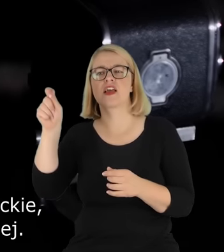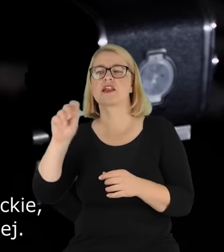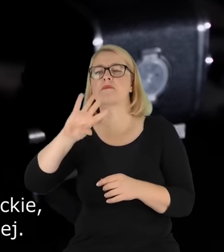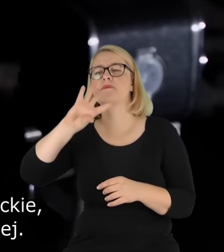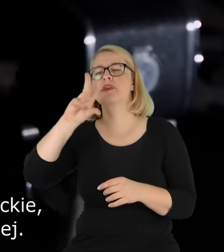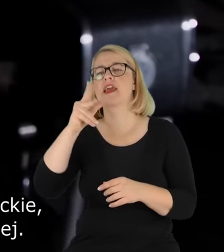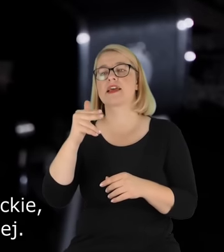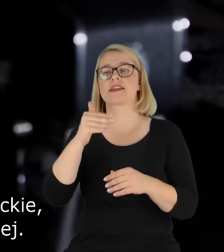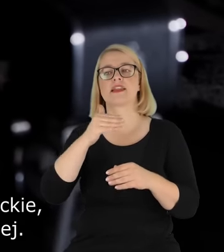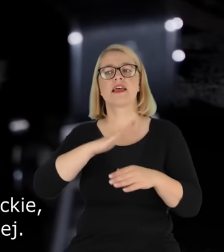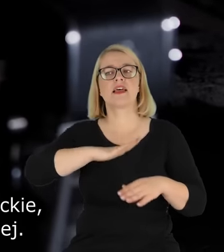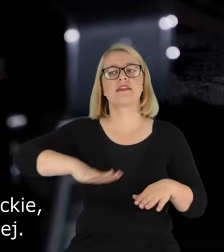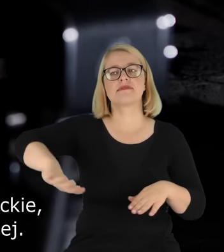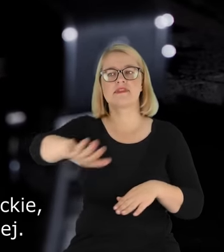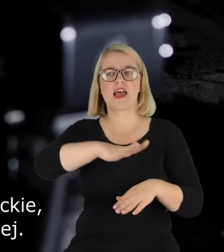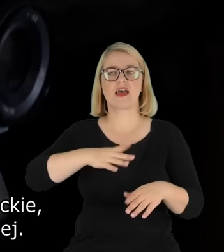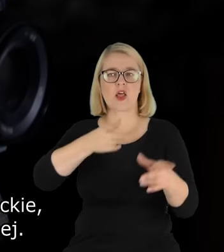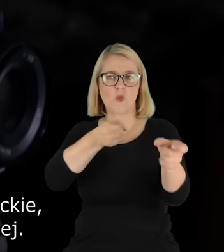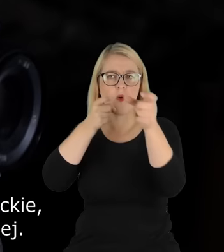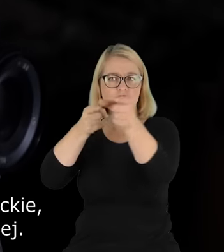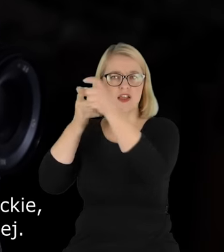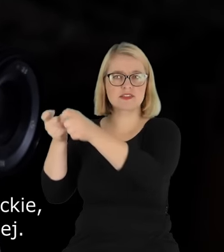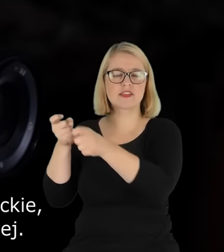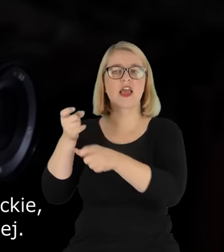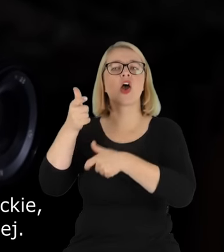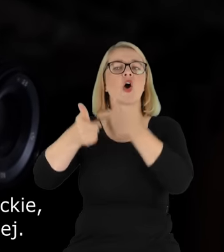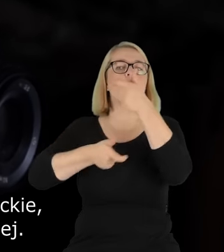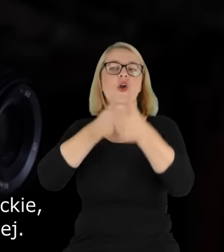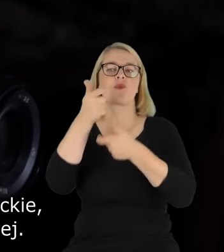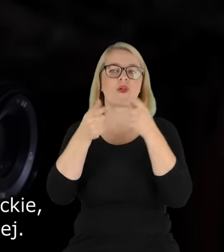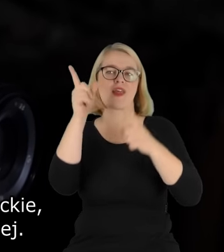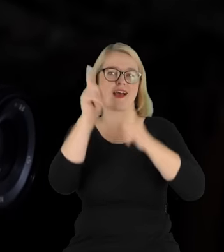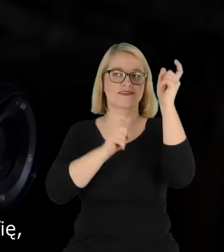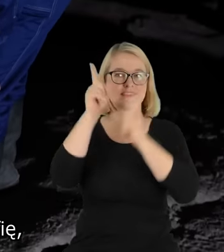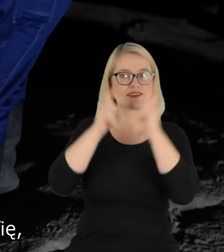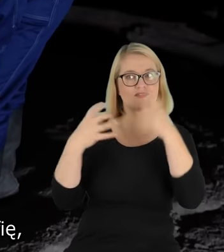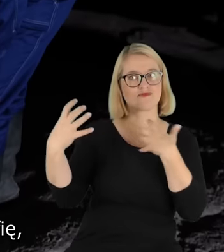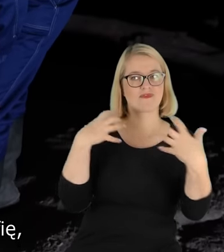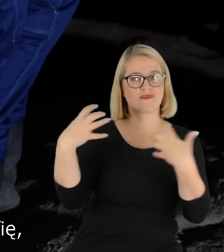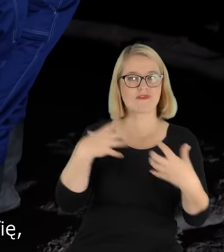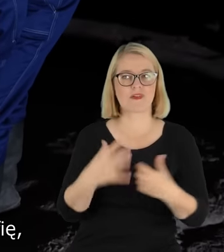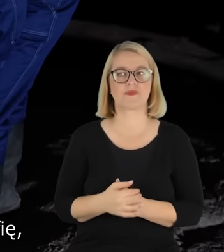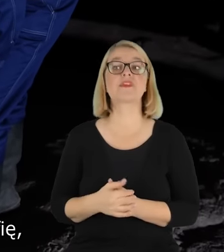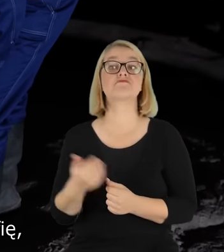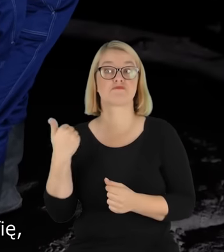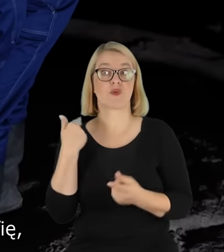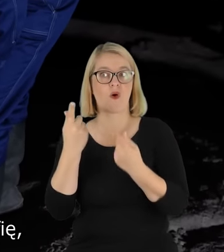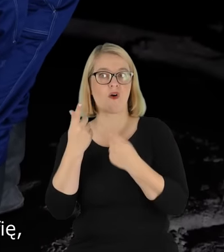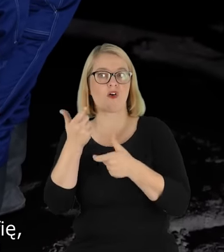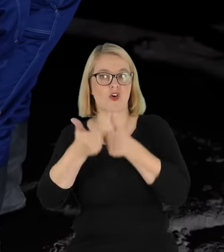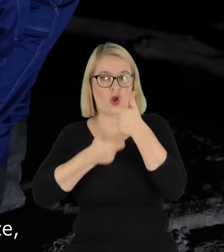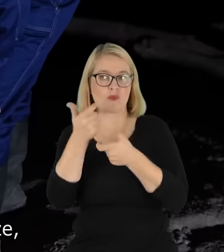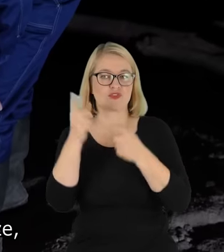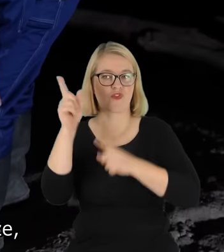najpiękniejsze tereny łowieckie, tak zwane, do fotografii artystycznej. Wtedy wykonywałem, ja wywoływałem